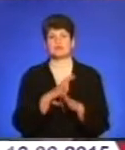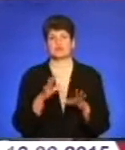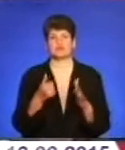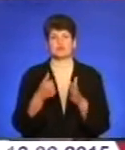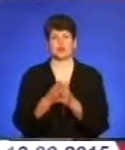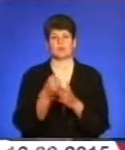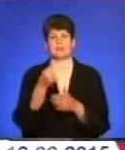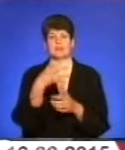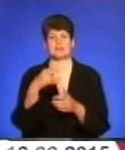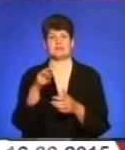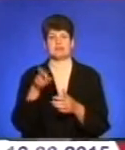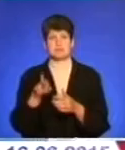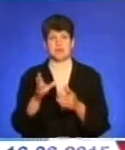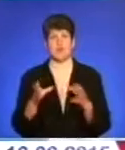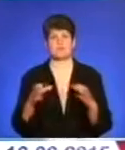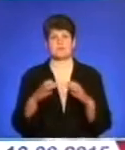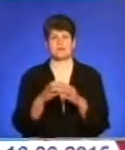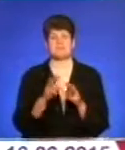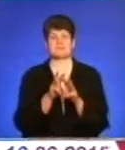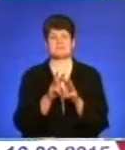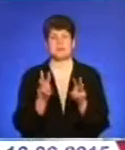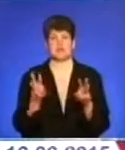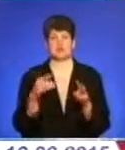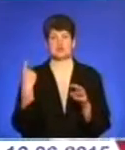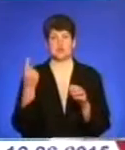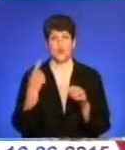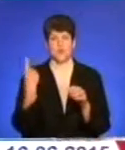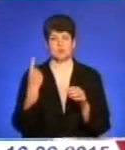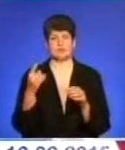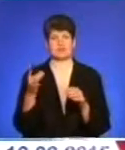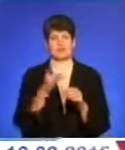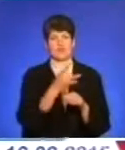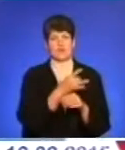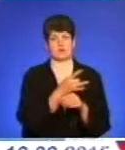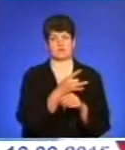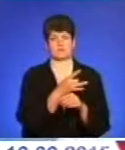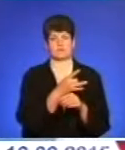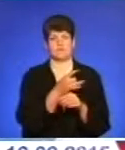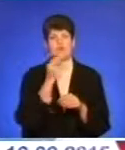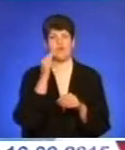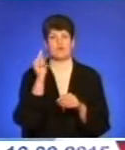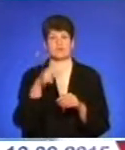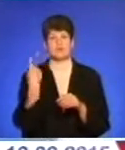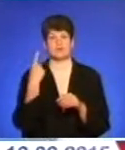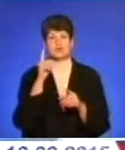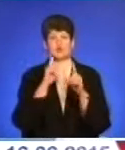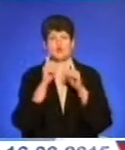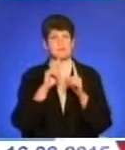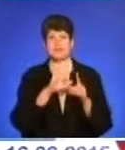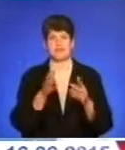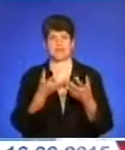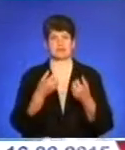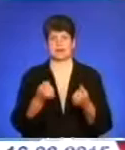до 15-литнього об'єднання, мільйони з області і з районів повинні обласної ради, ми не